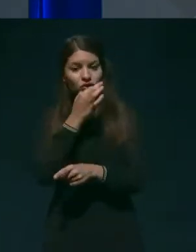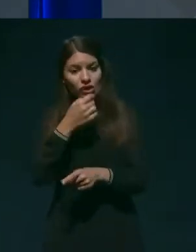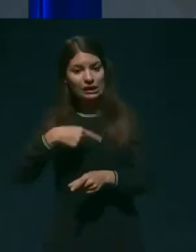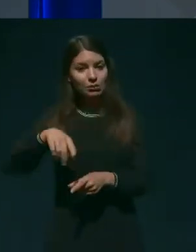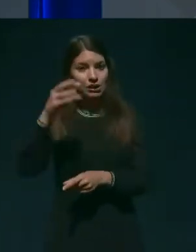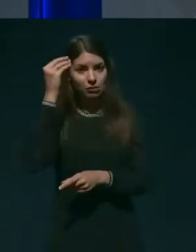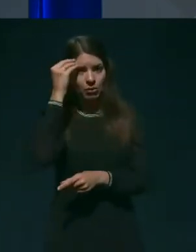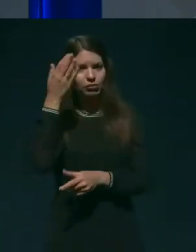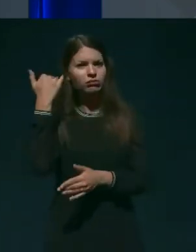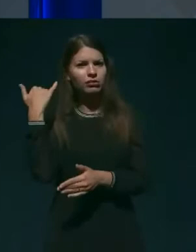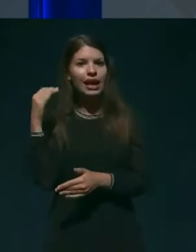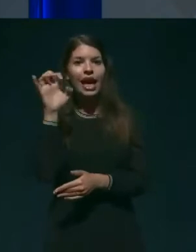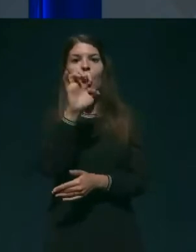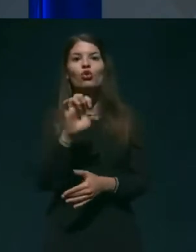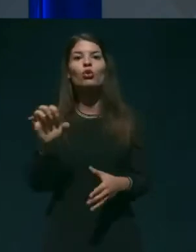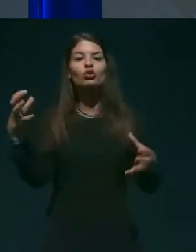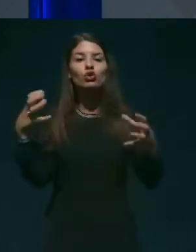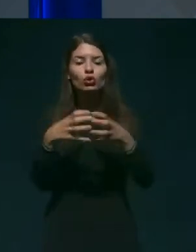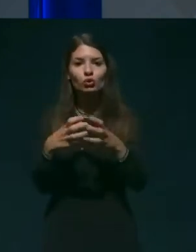skupnim naročilom,